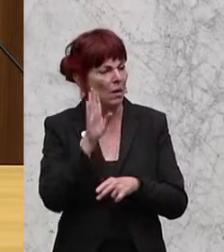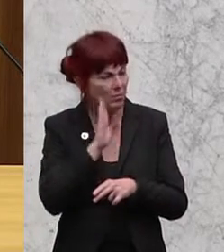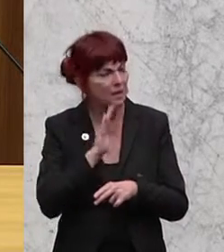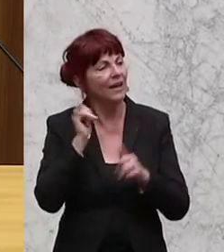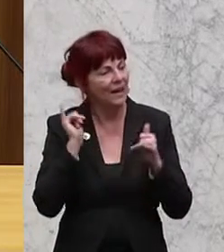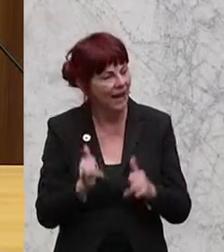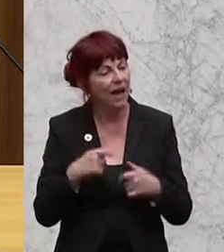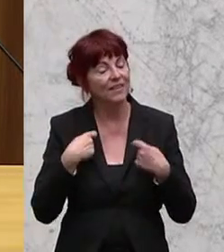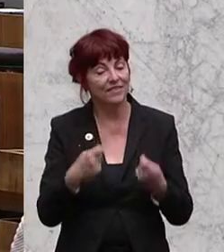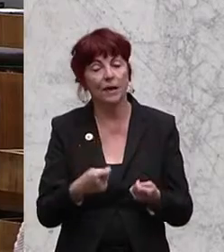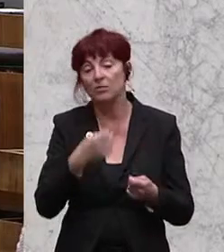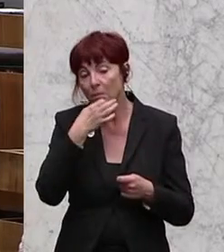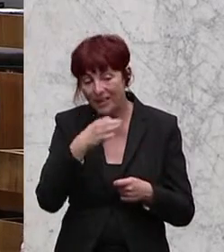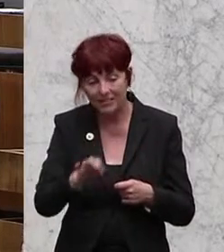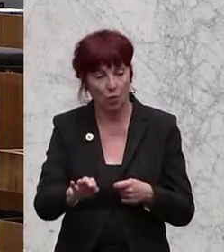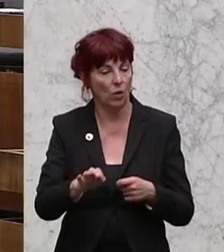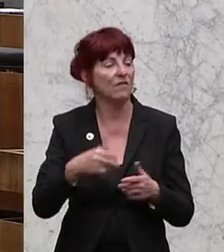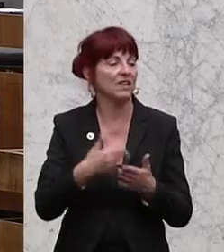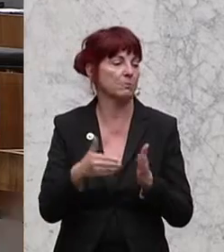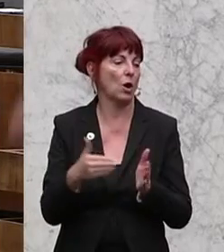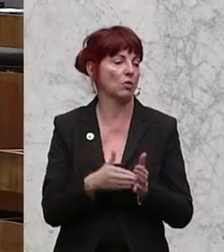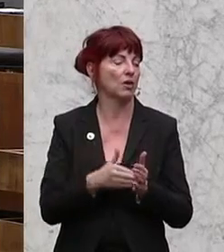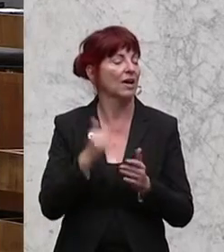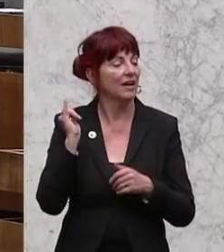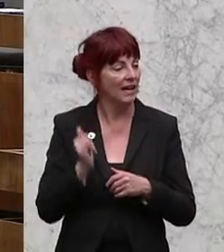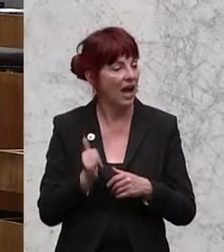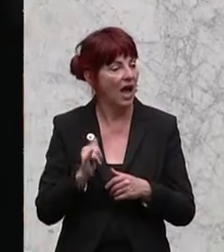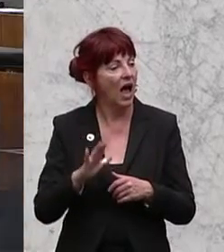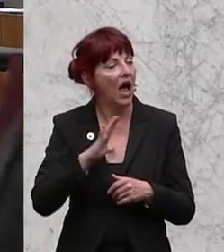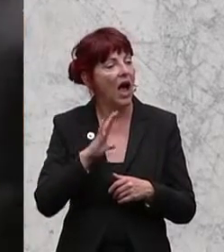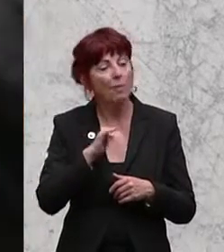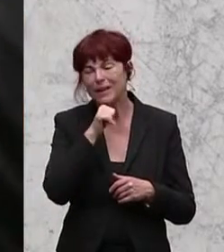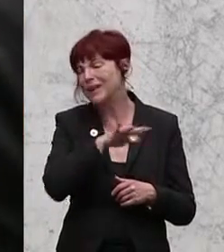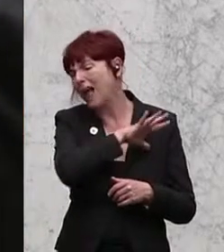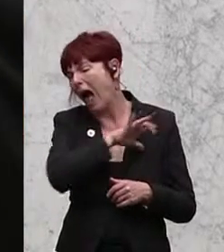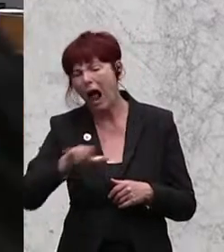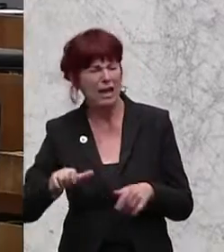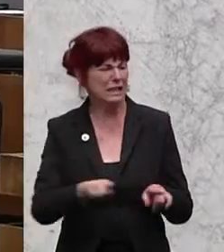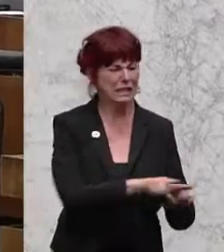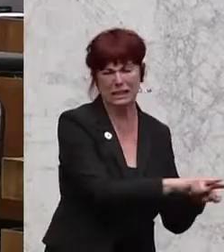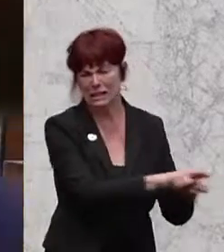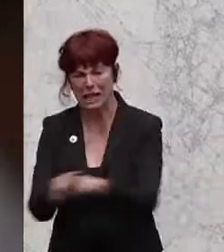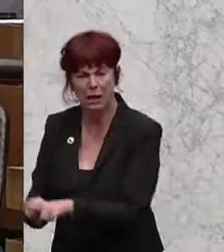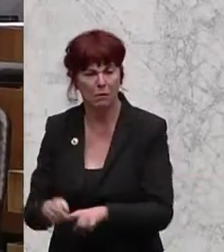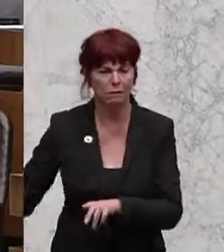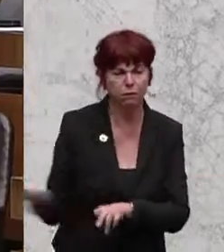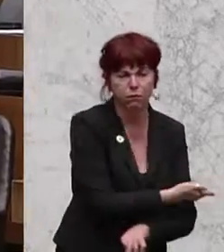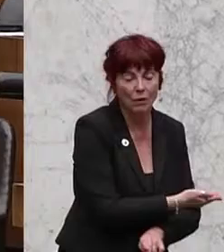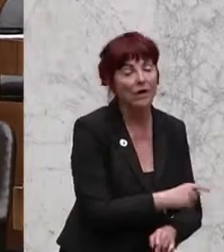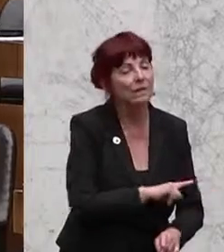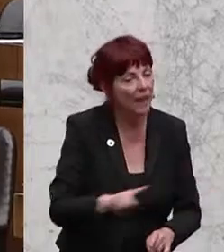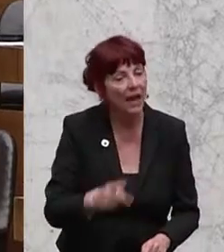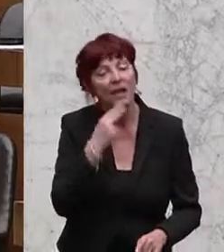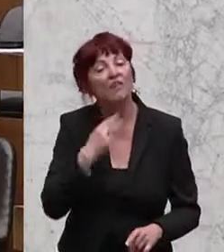Ja, es gibt Verbesserungen, die notwendig sind. Aber wie gesagt, hauen wir doch nicht alle in einen Topf rein. Schauen wir, diejenigen, die hier wirklich seriös